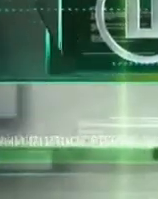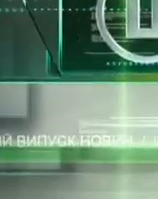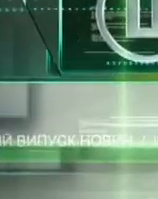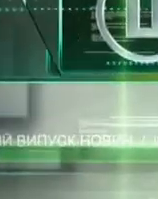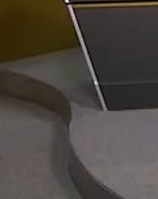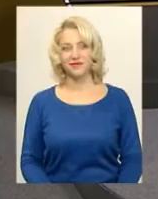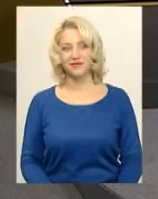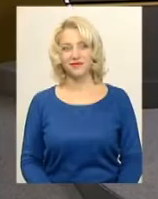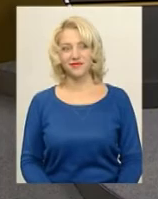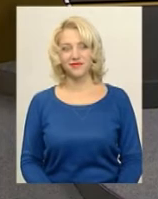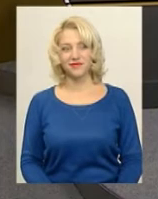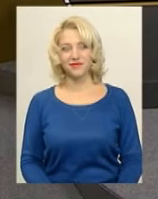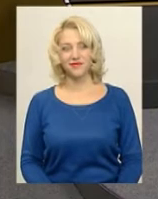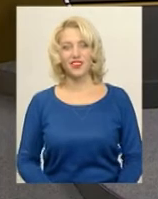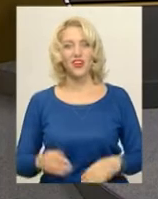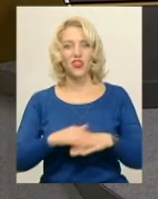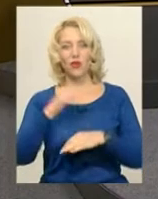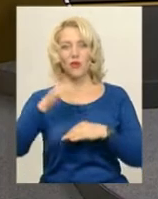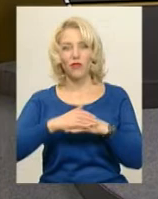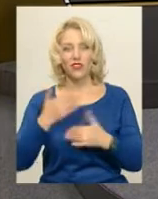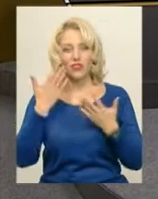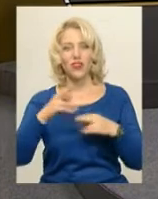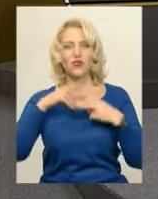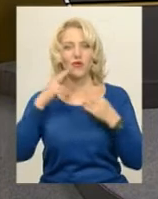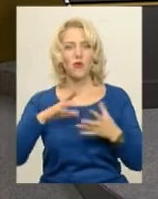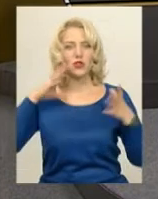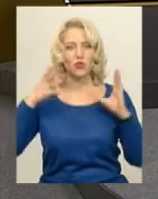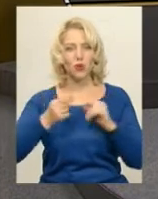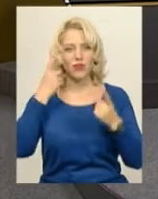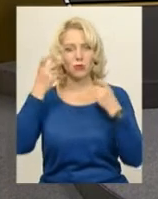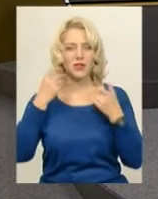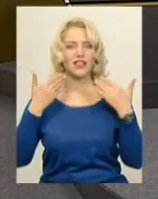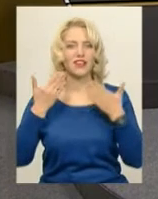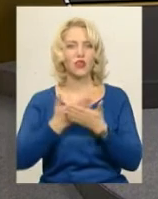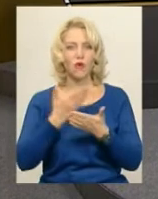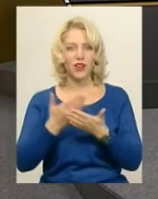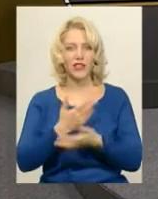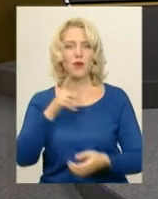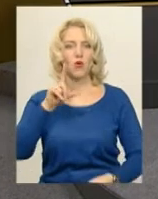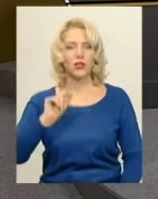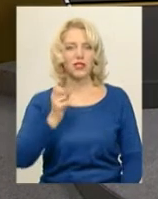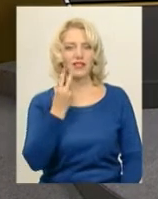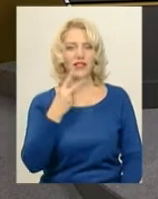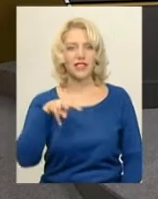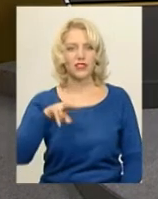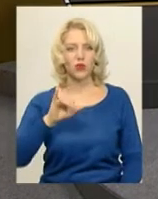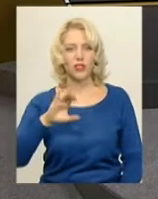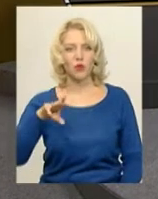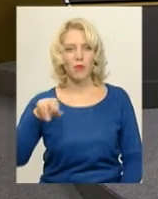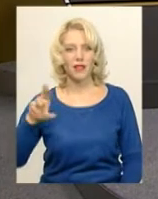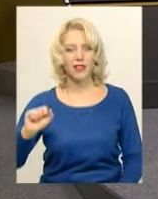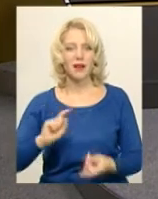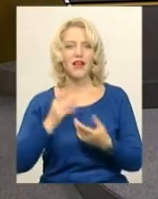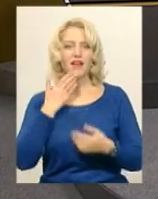Музика Доброго вечора, до вашої уваги підсумковий інформаційний випуск понеділка 12 листопада. В студії ведуча